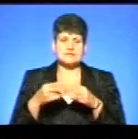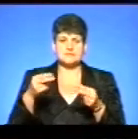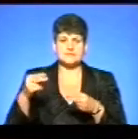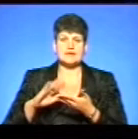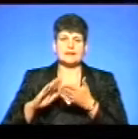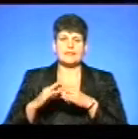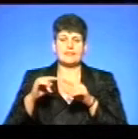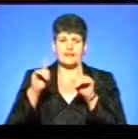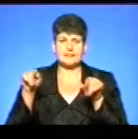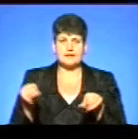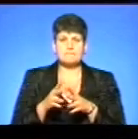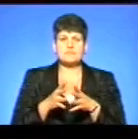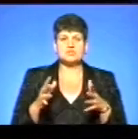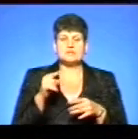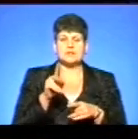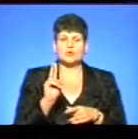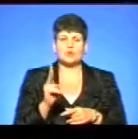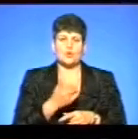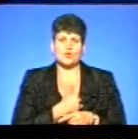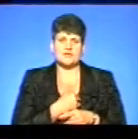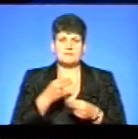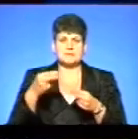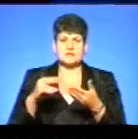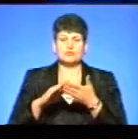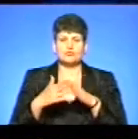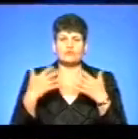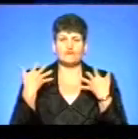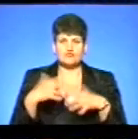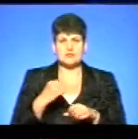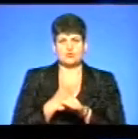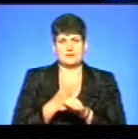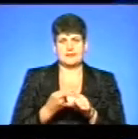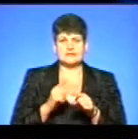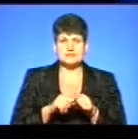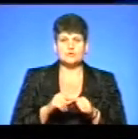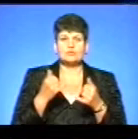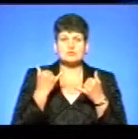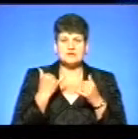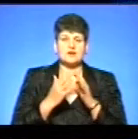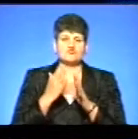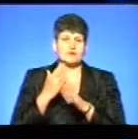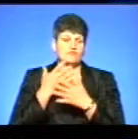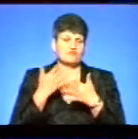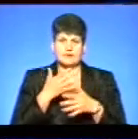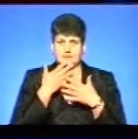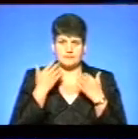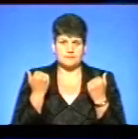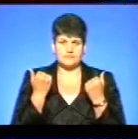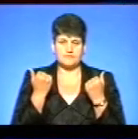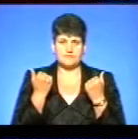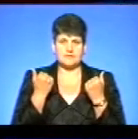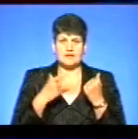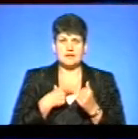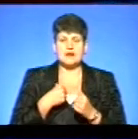декларацій. Більшість тих, хто хотів підписати з ним договір, вже зробили це. Тому зараз шерег немає. Я себе не